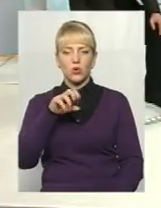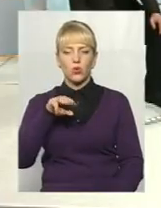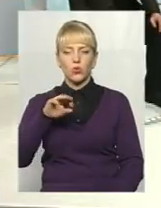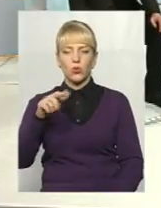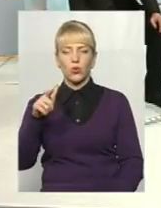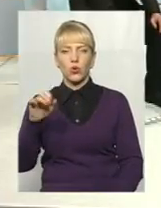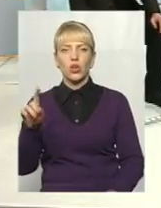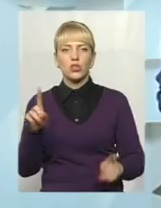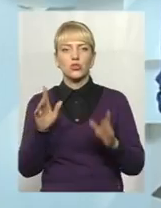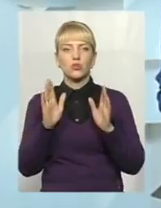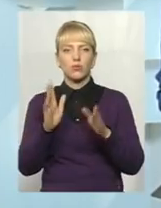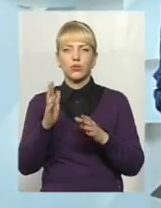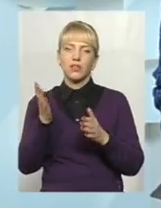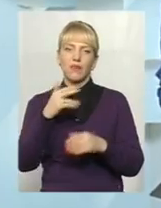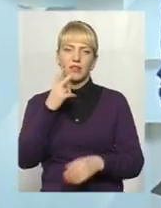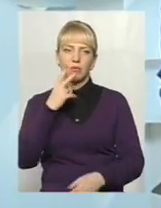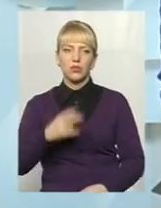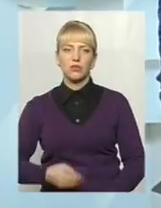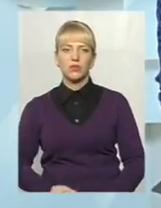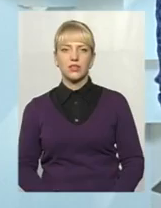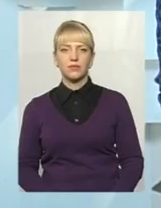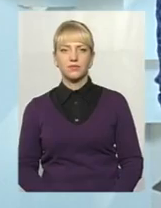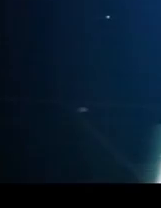Що буде, давайте подивимось і далі продовжимо.